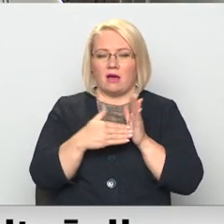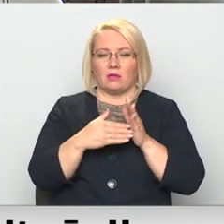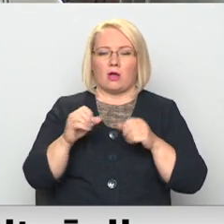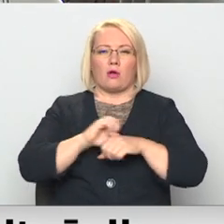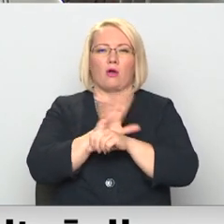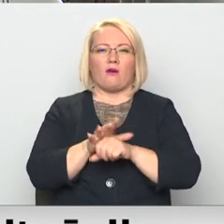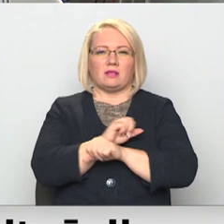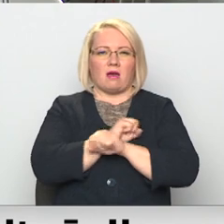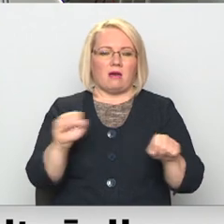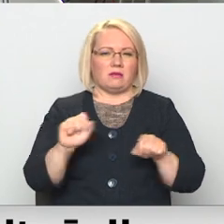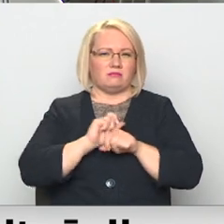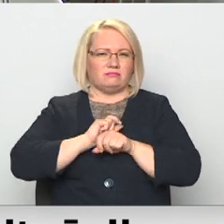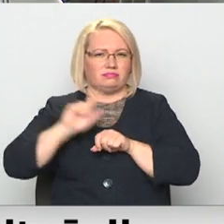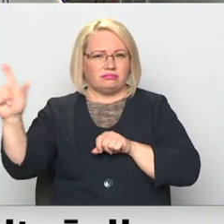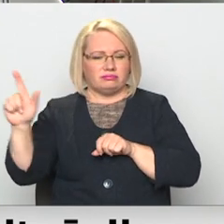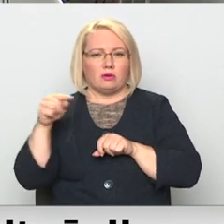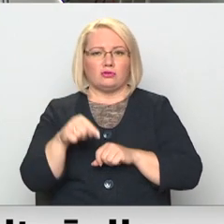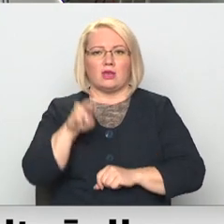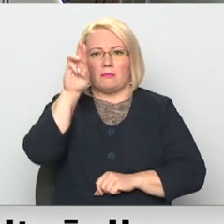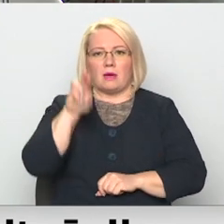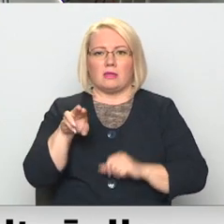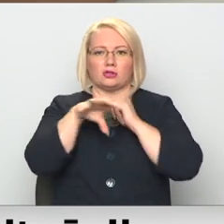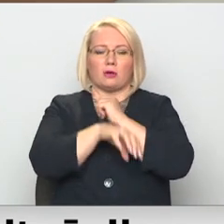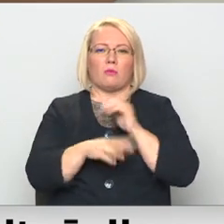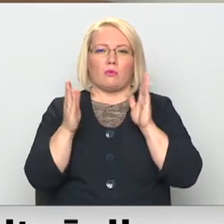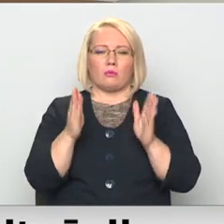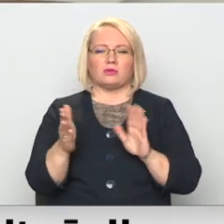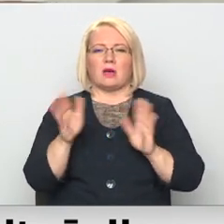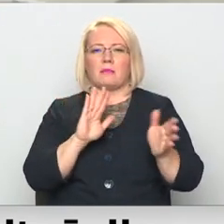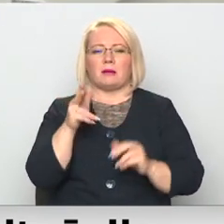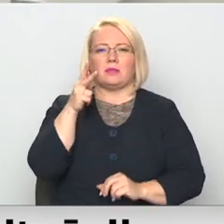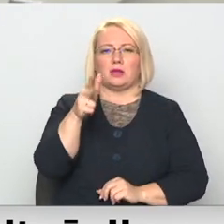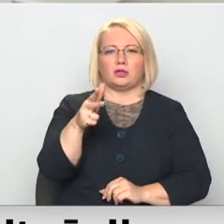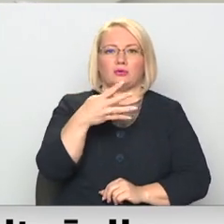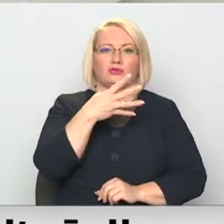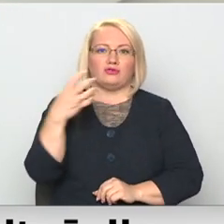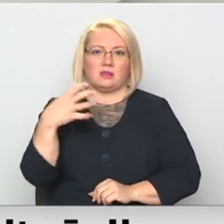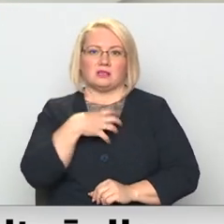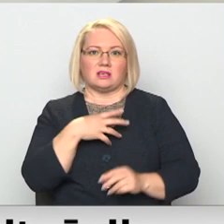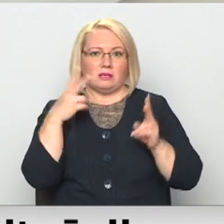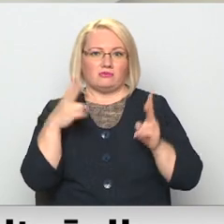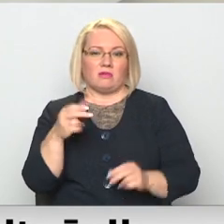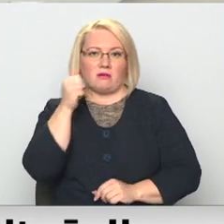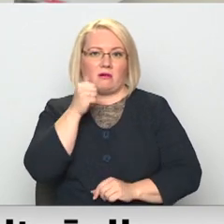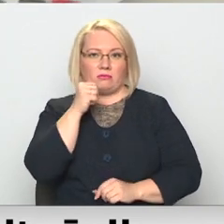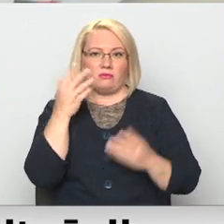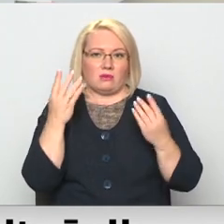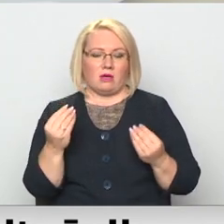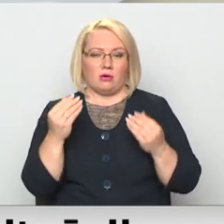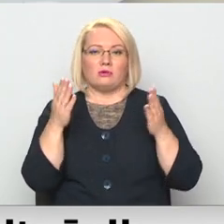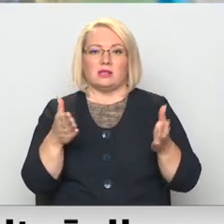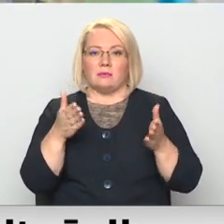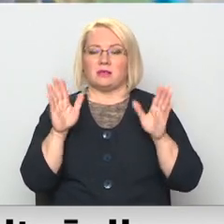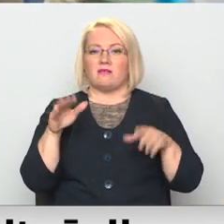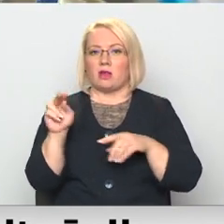saslimstību, jau šā mēnešu beigās varētu būt aptuveni 3040 saslimšanas gadu jomīgi dienas, un slimīcā varētu